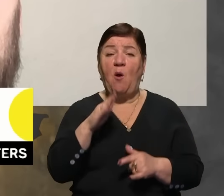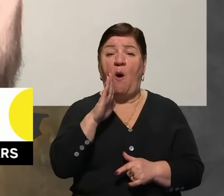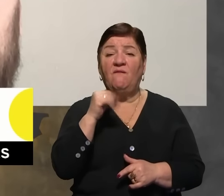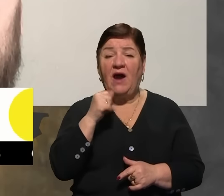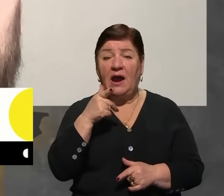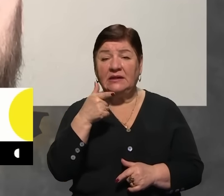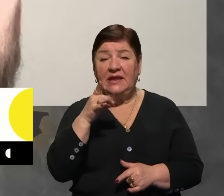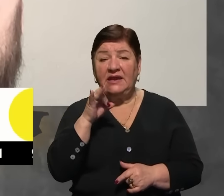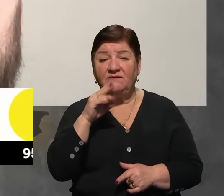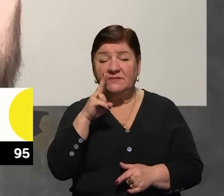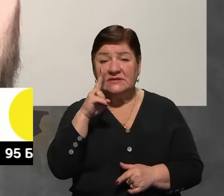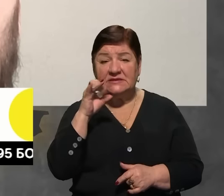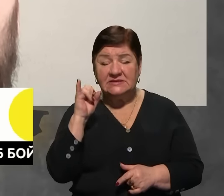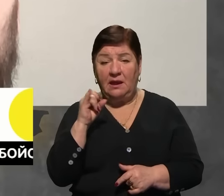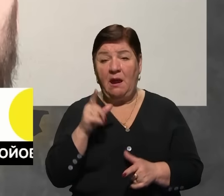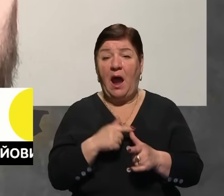зеки?